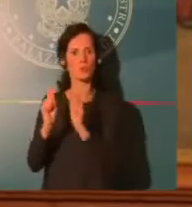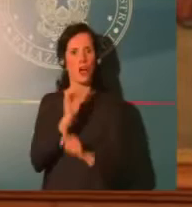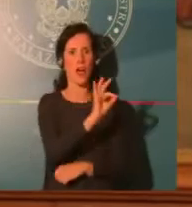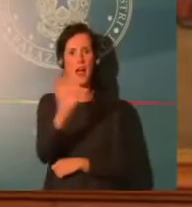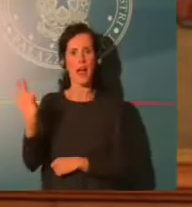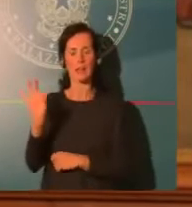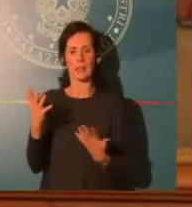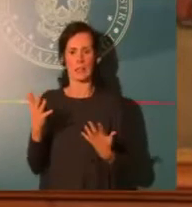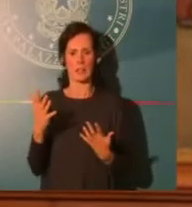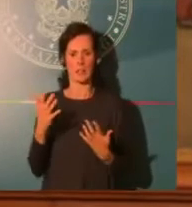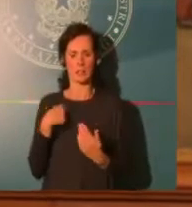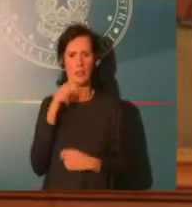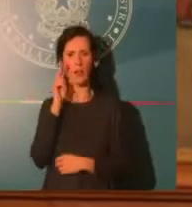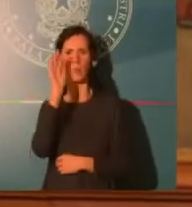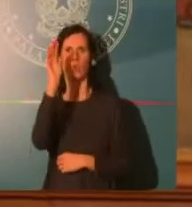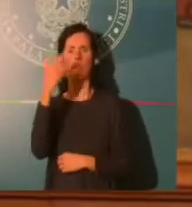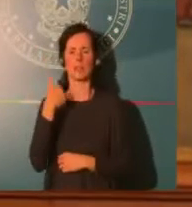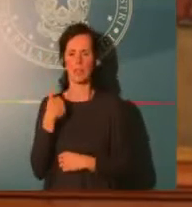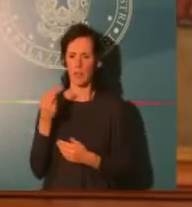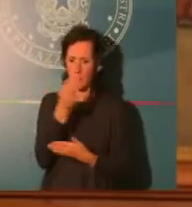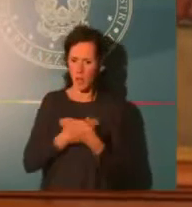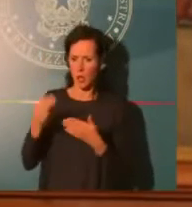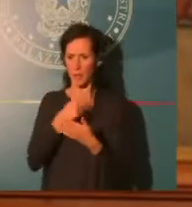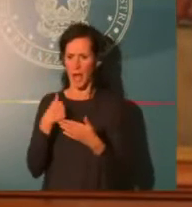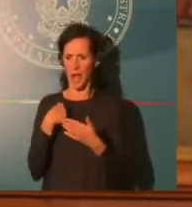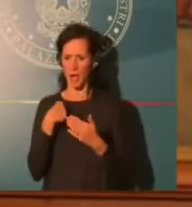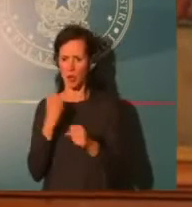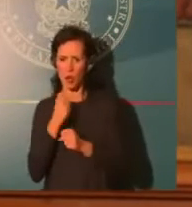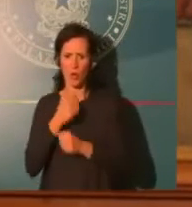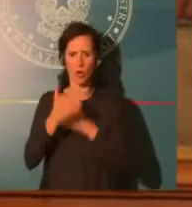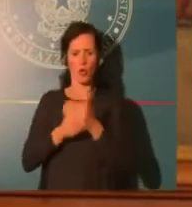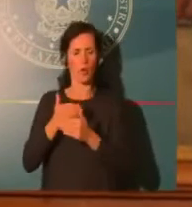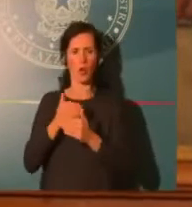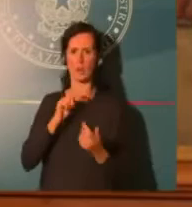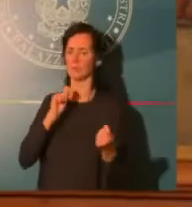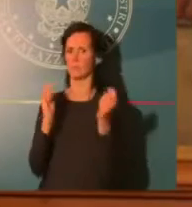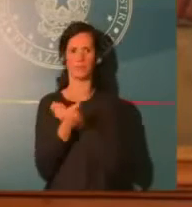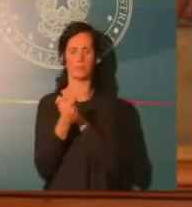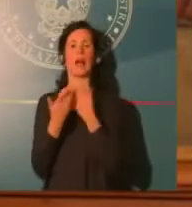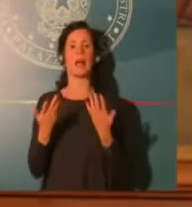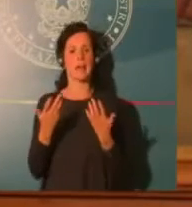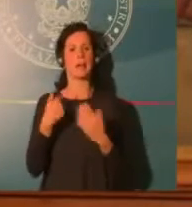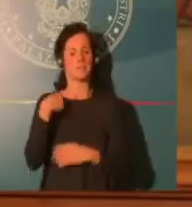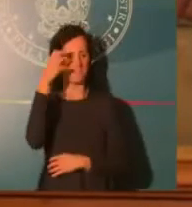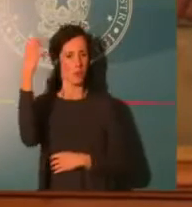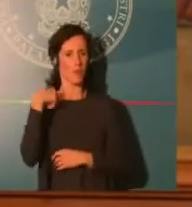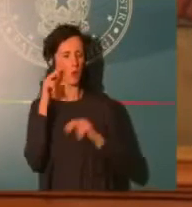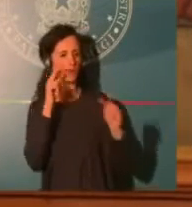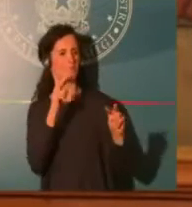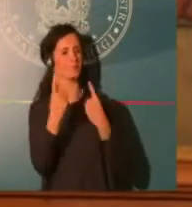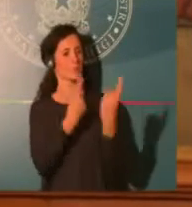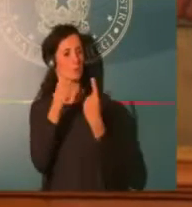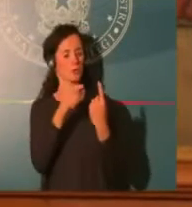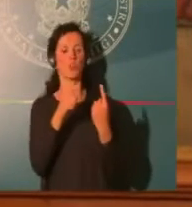e più rapide di ristoro e anche abbiamo deciso di rafforzare queste misure rispetto al